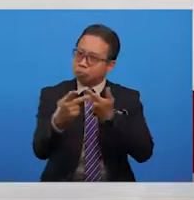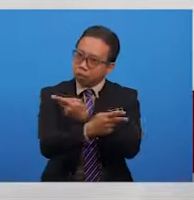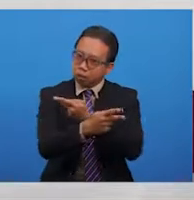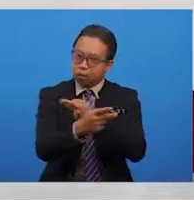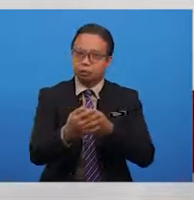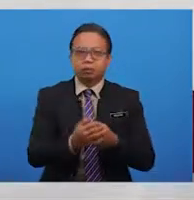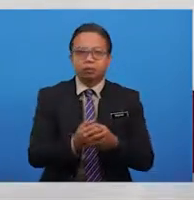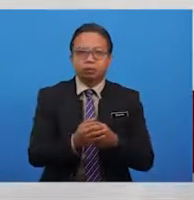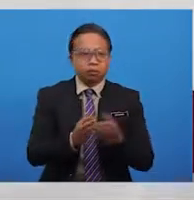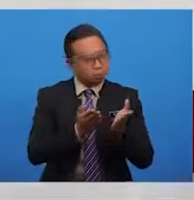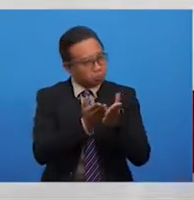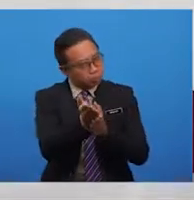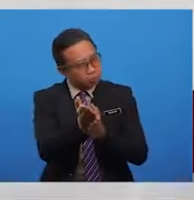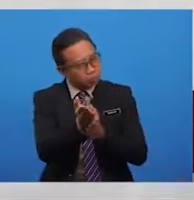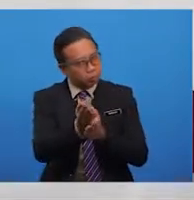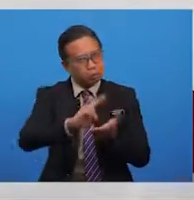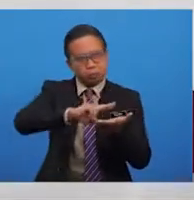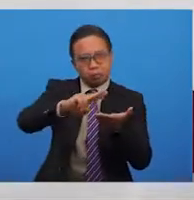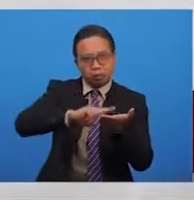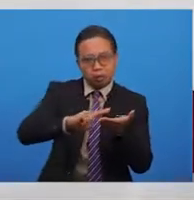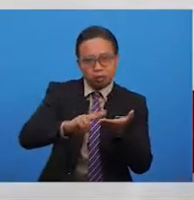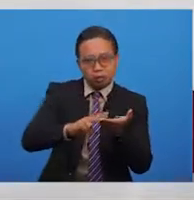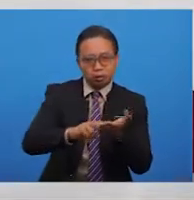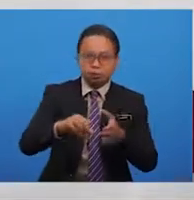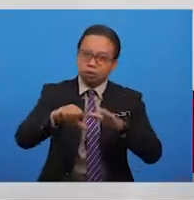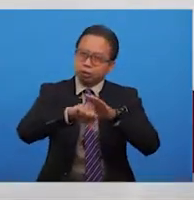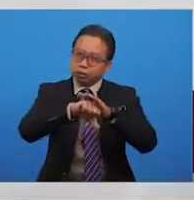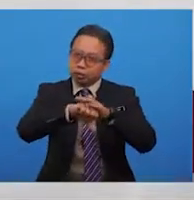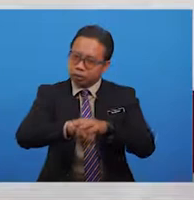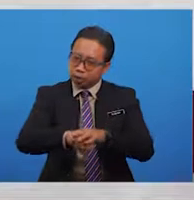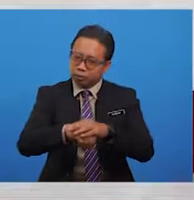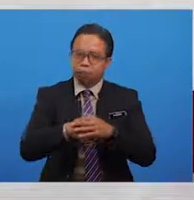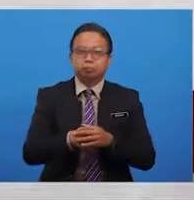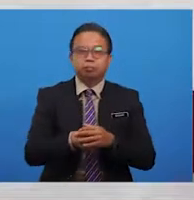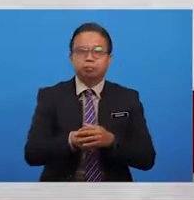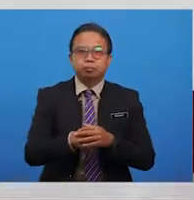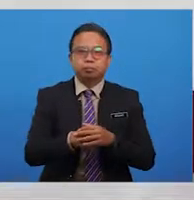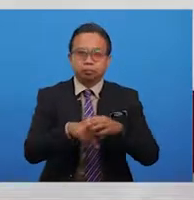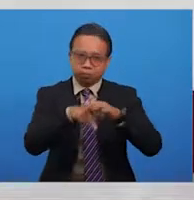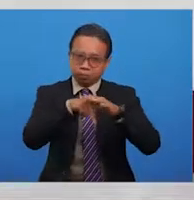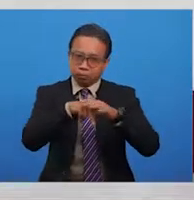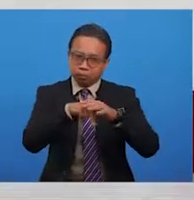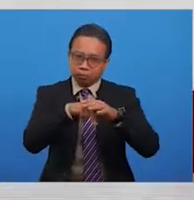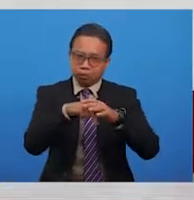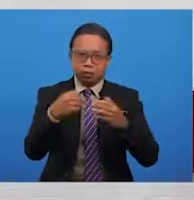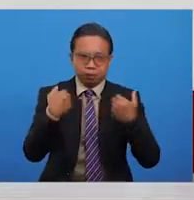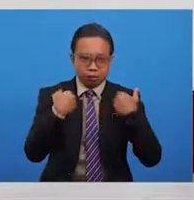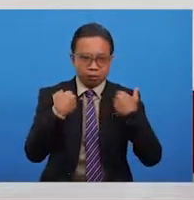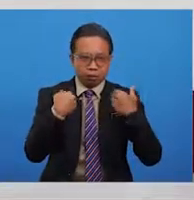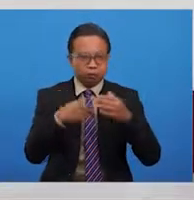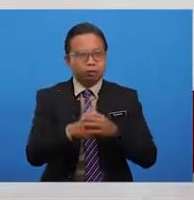terus-menerus membajakan kezalaman sering mengutukkan